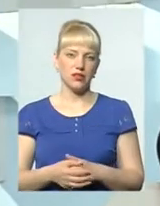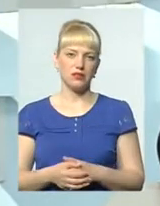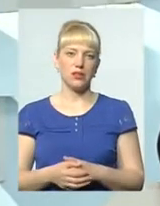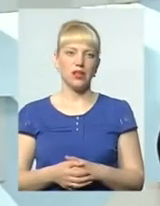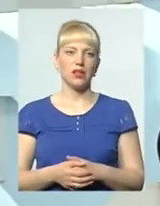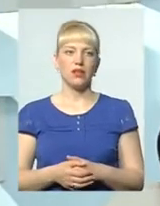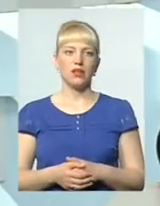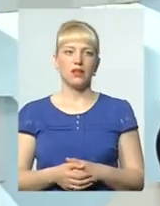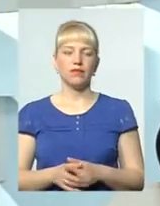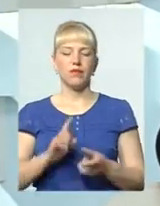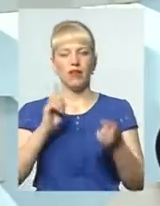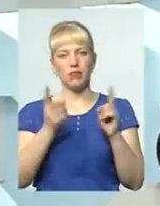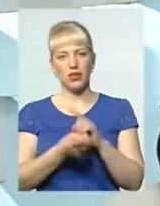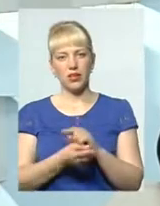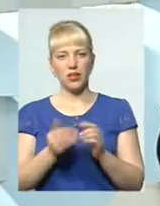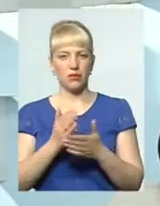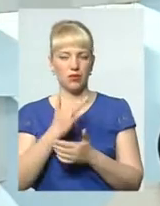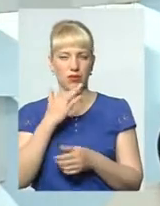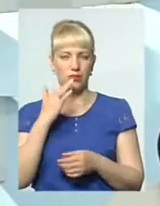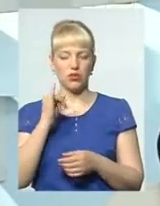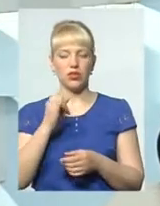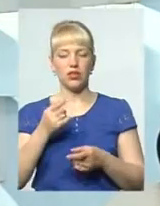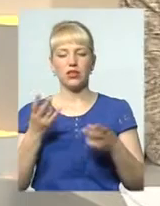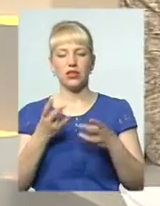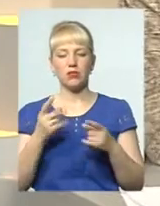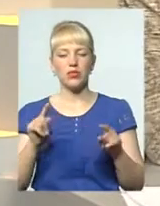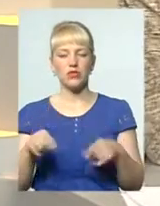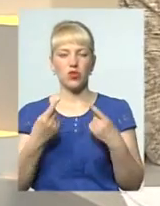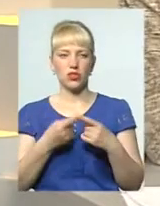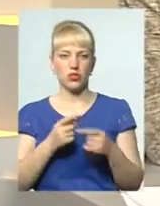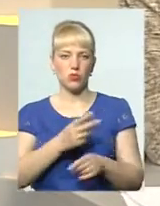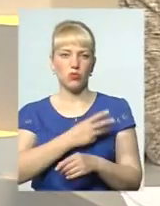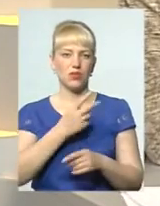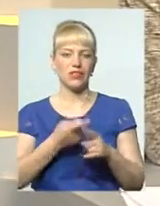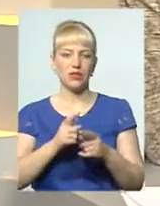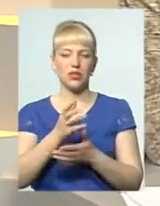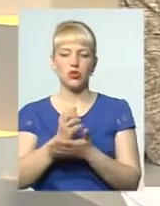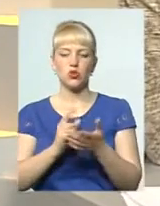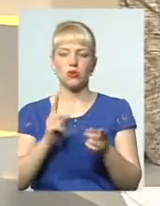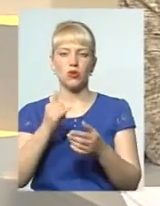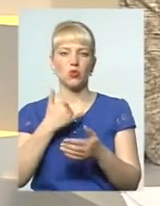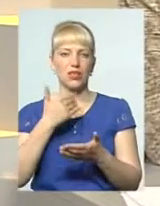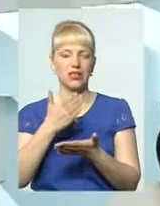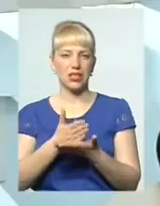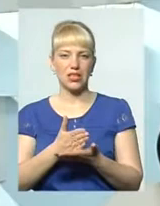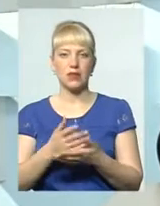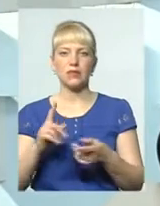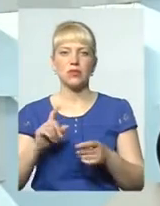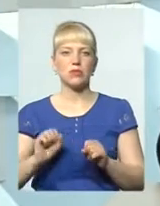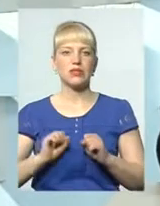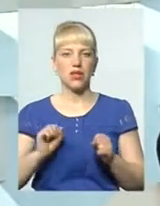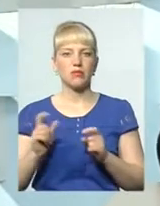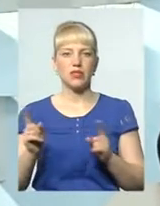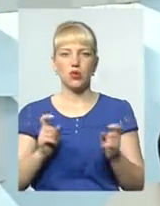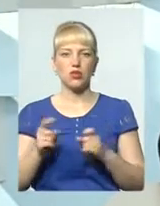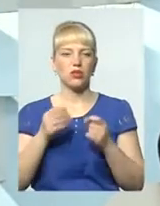Насправді, вона так є. І дуже важливо створити цю мотивацію тими ресурсами, які в нас є. Ми стараємось це зробити, залучати